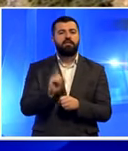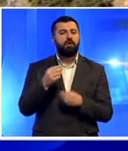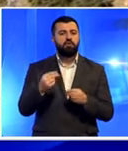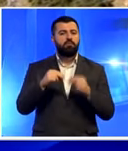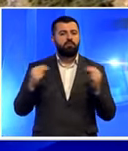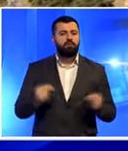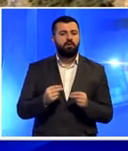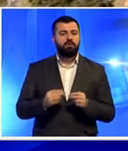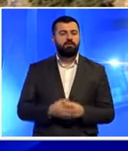njegovom nelegalnom projektu.